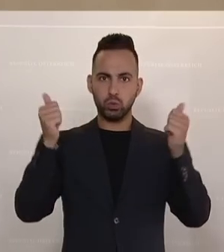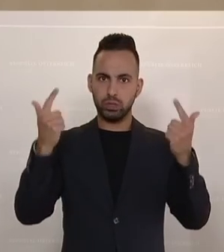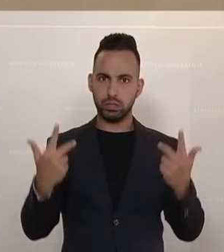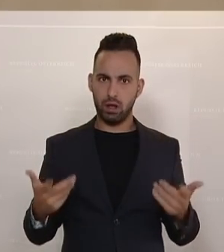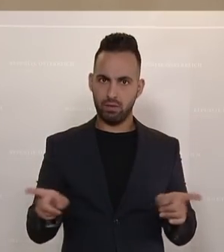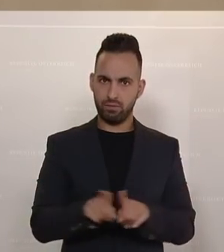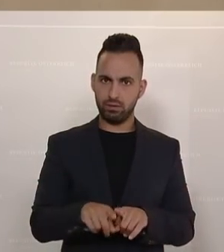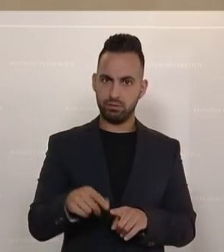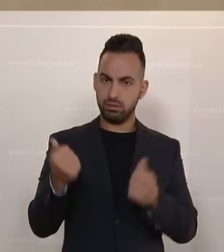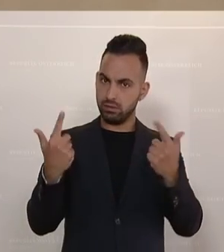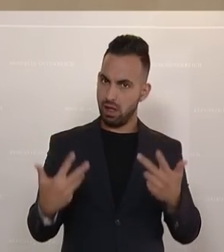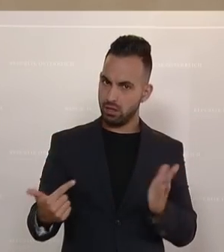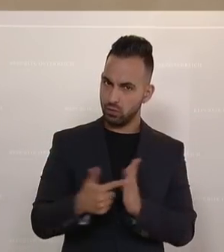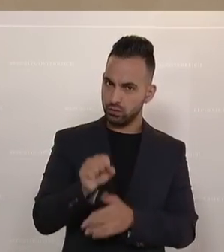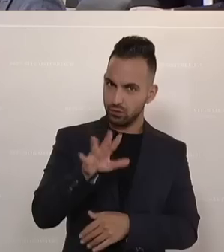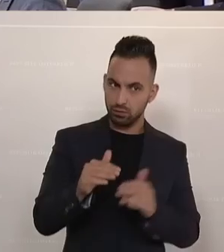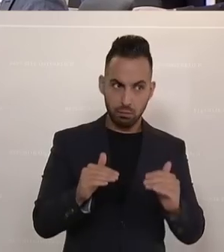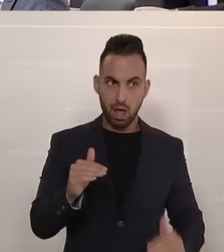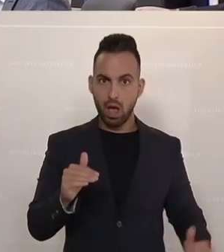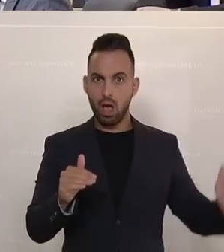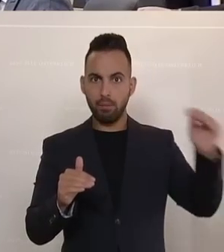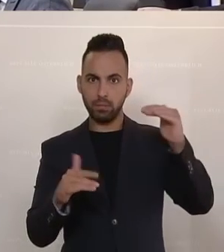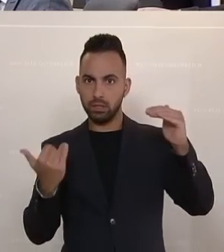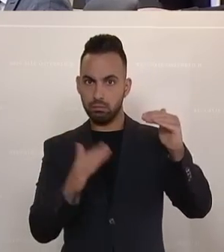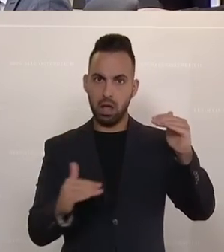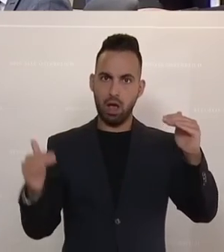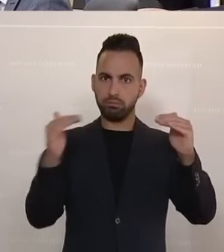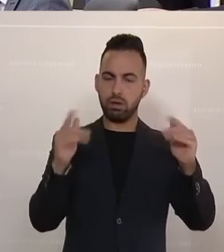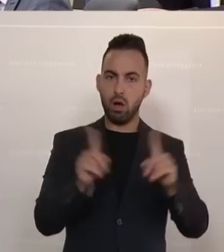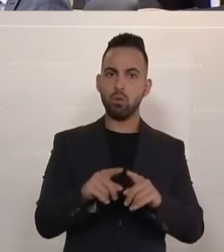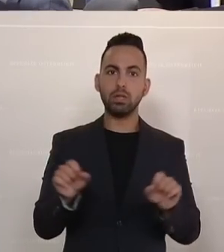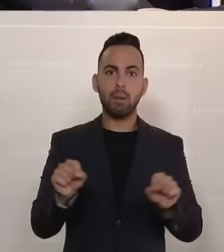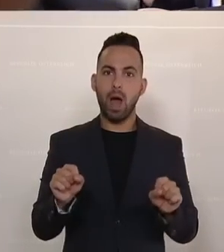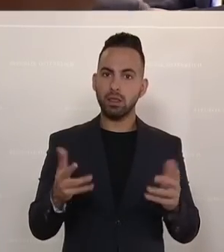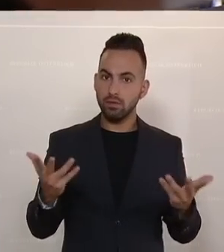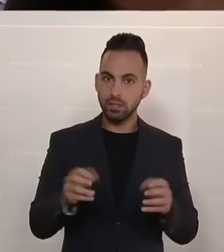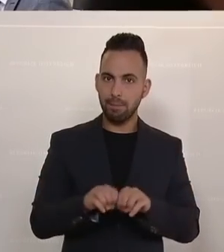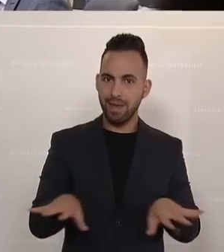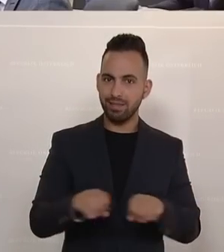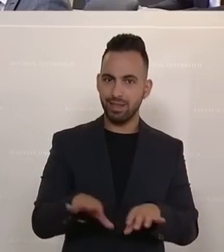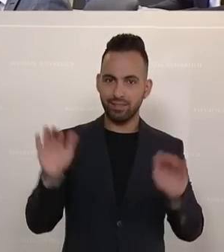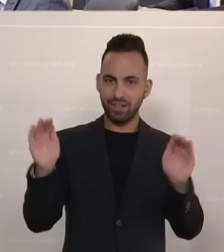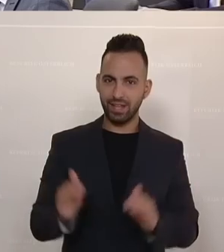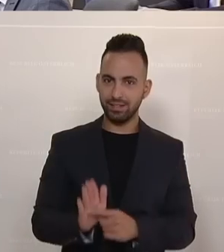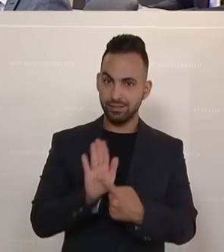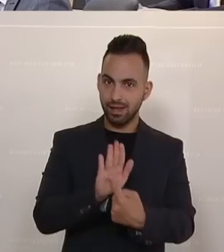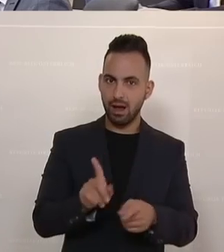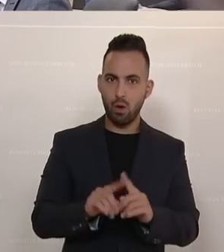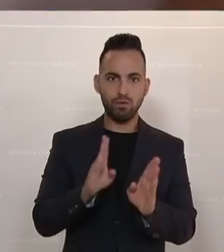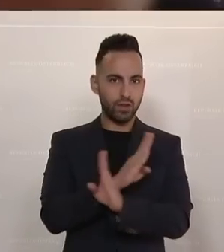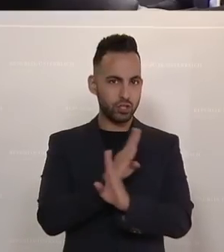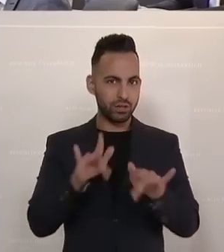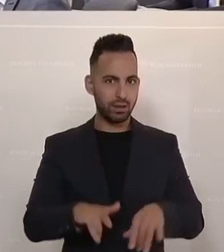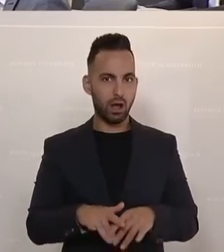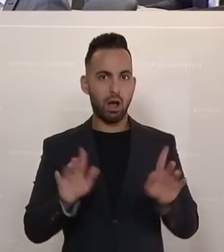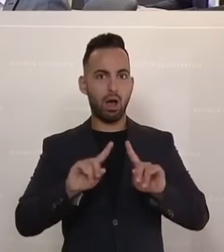den Zahlen aus 2015. Was ist der Unterschied in der Dramatik? Es wird in den Medien nicht berichtet. Und man versteckt sich hinter